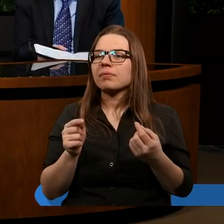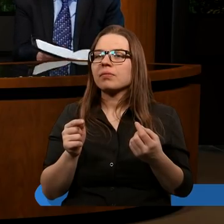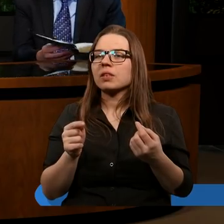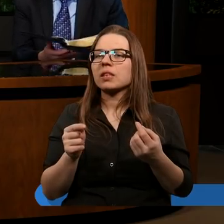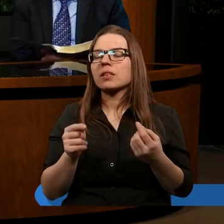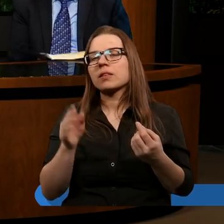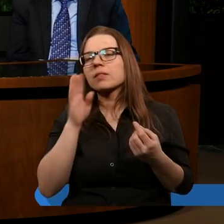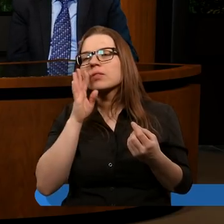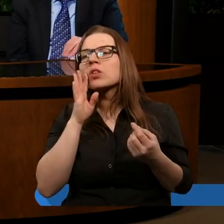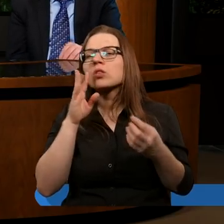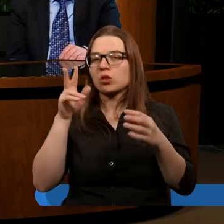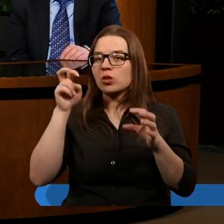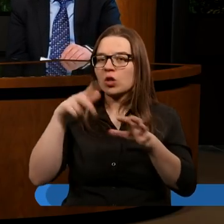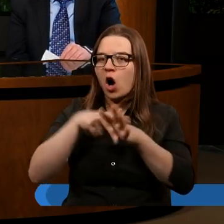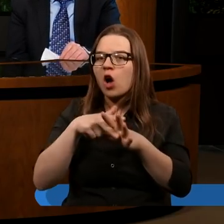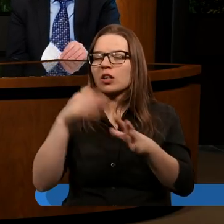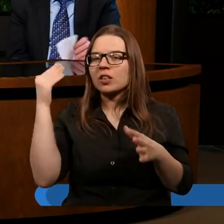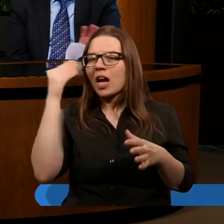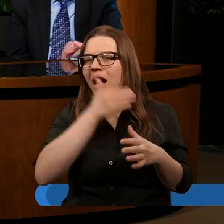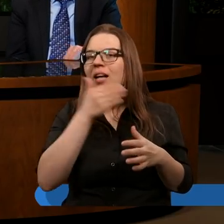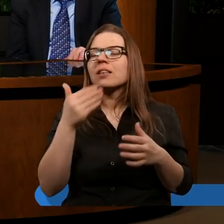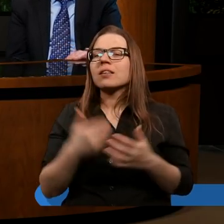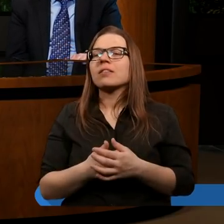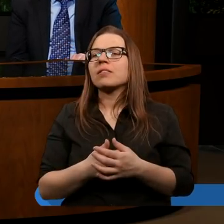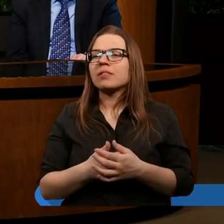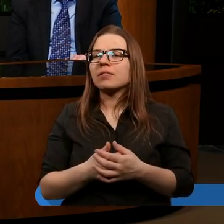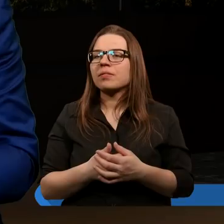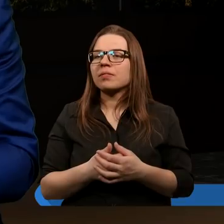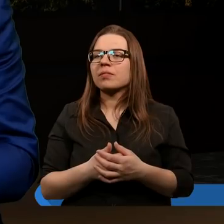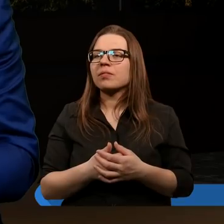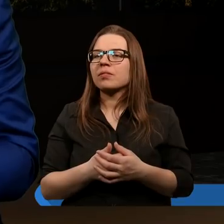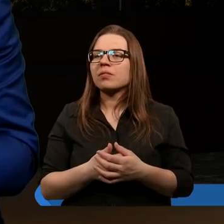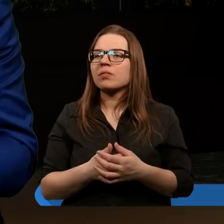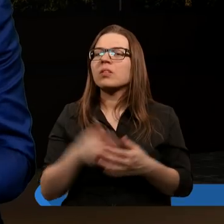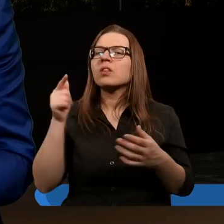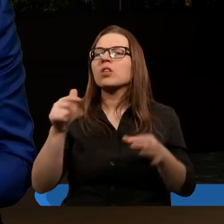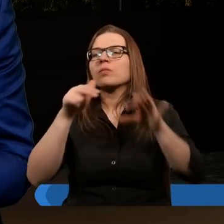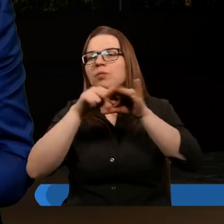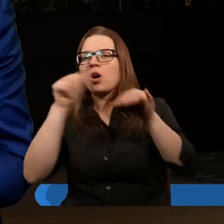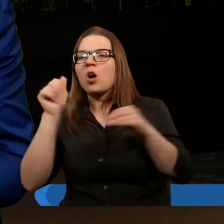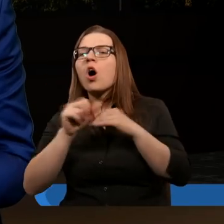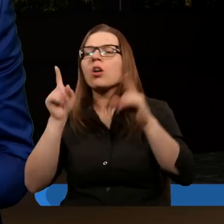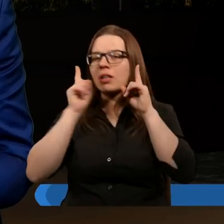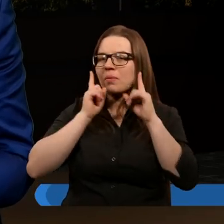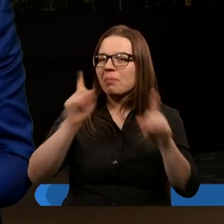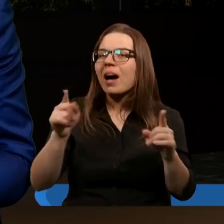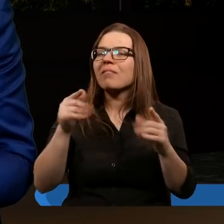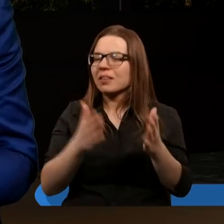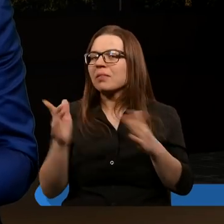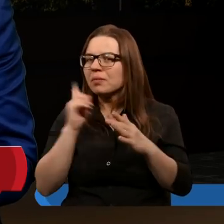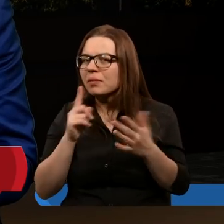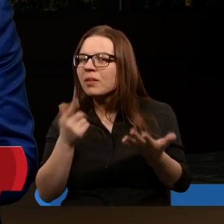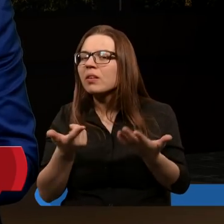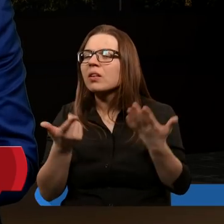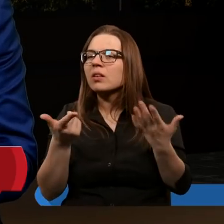koń czarny przedstawia właśnie dokładnie śmierć, tylko odchodzenie od tej prawdy, prawda? Z kolei